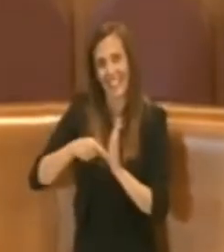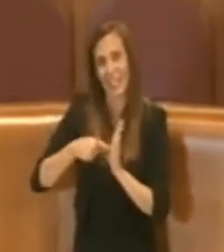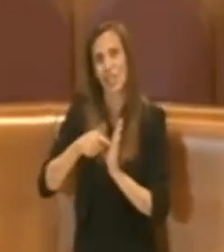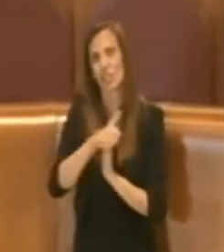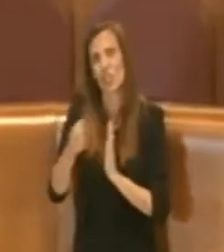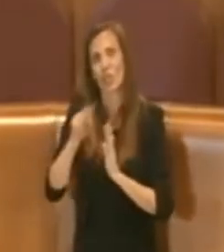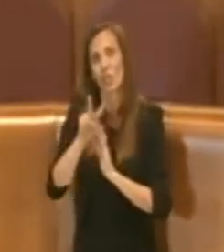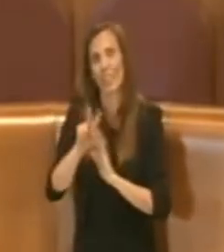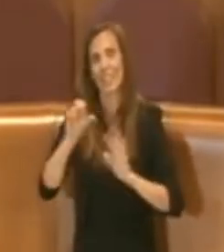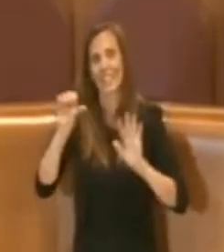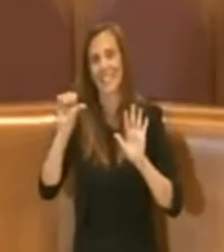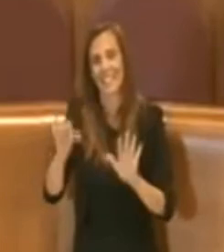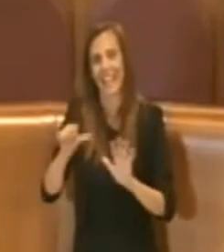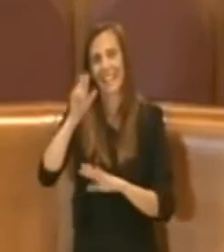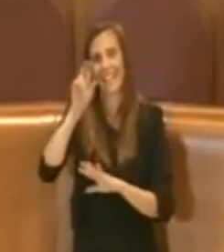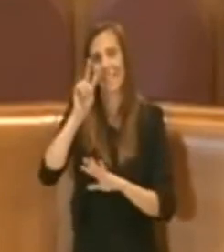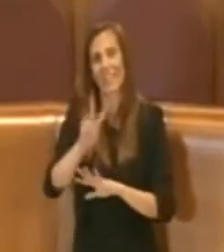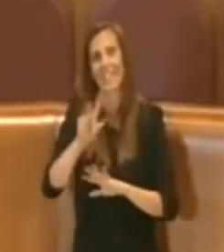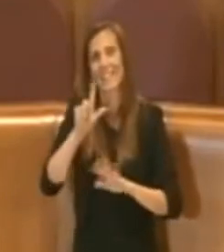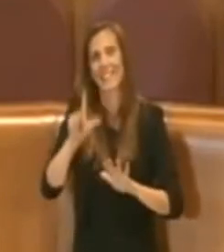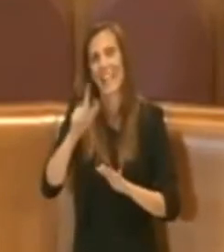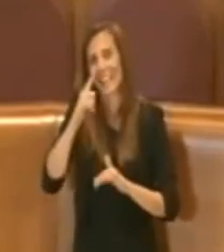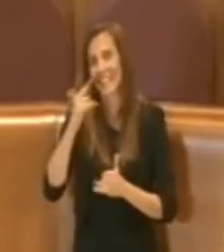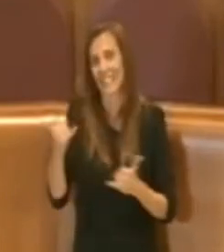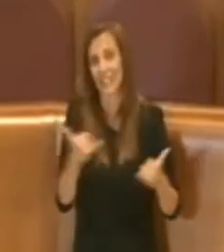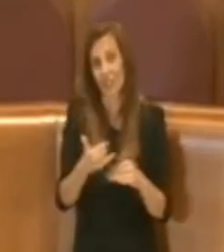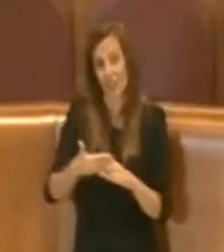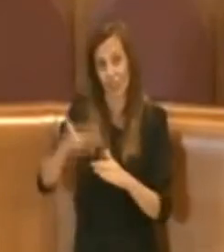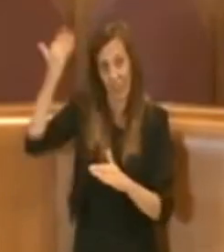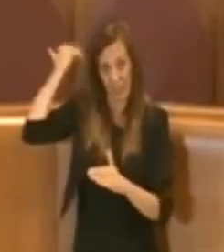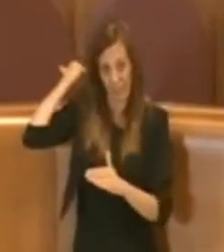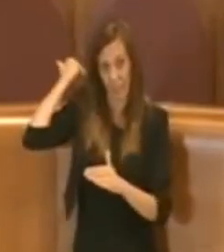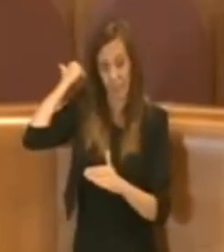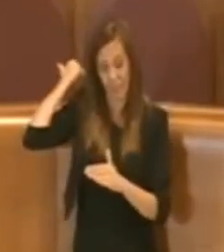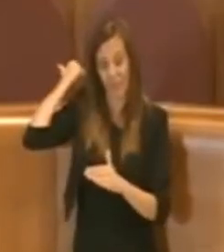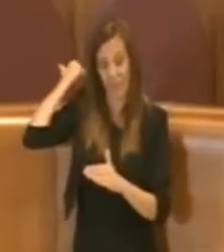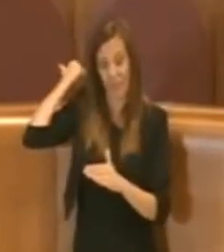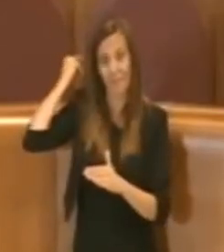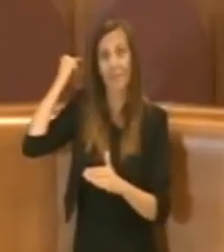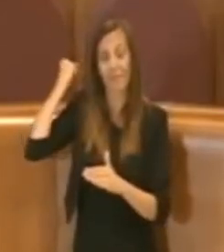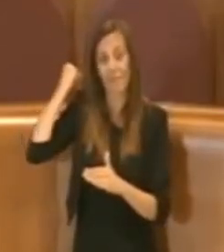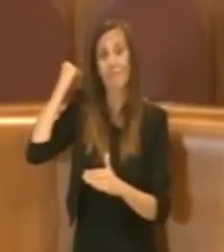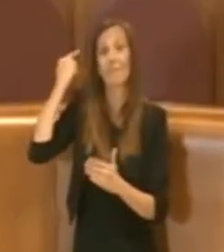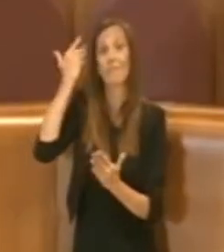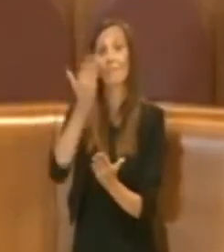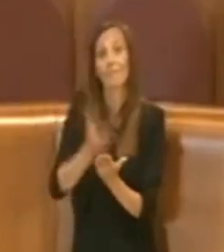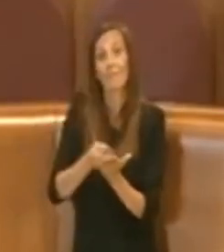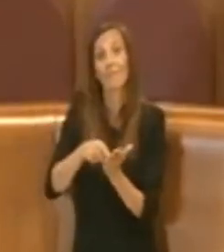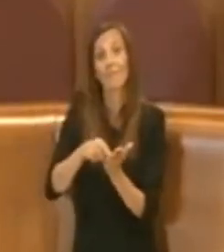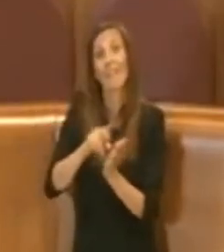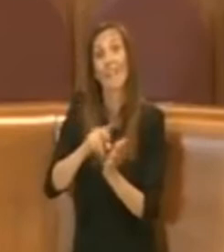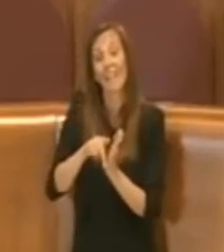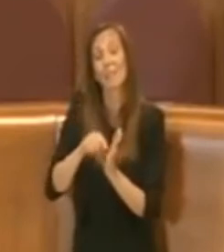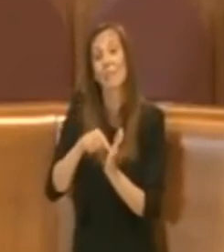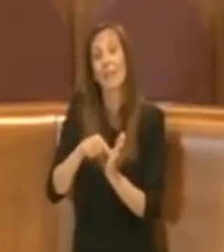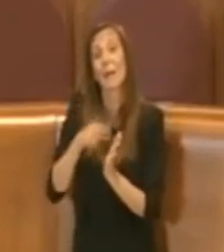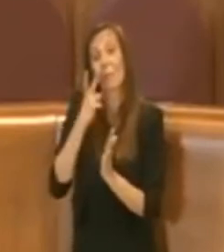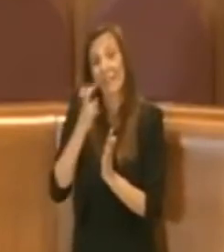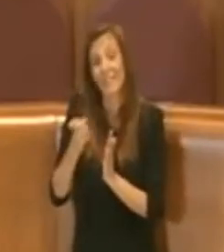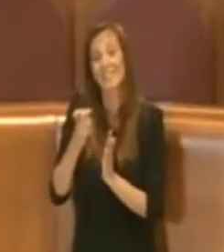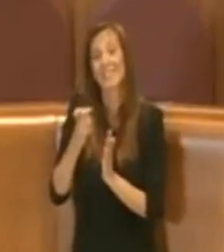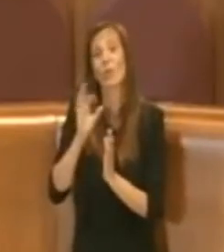cento ventisei del ventisette dicembre ehm che ha previsto poi una riorganizzazione delle istituzioni